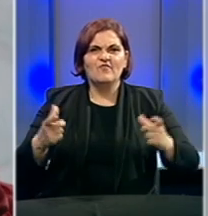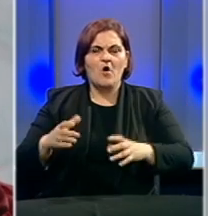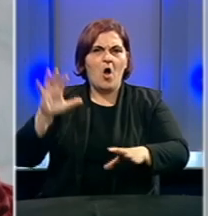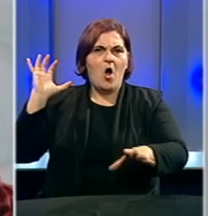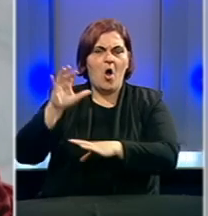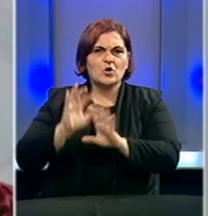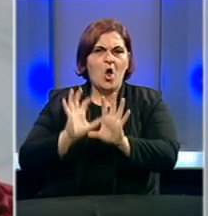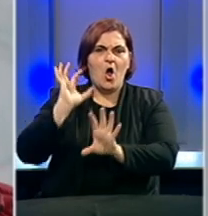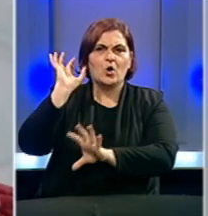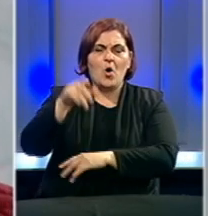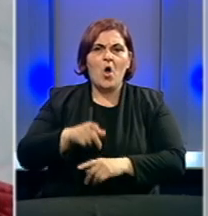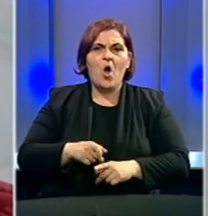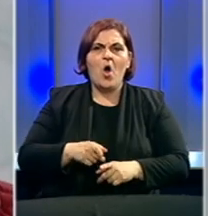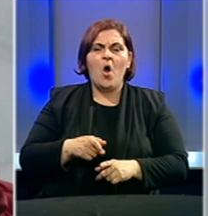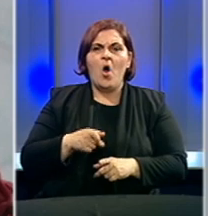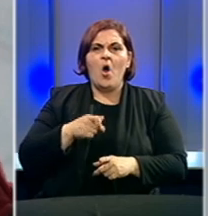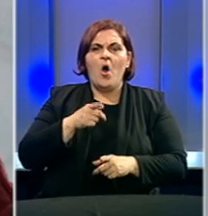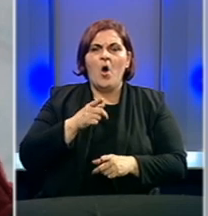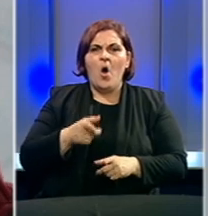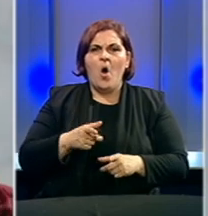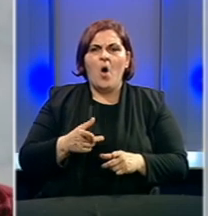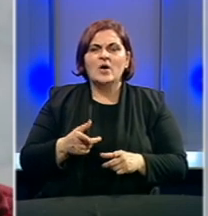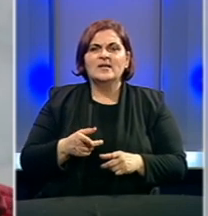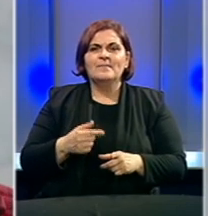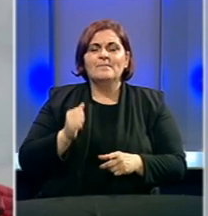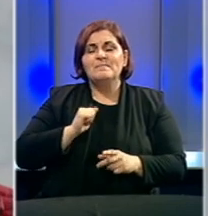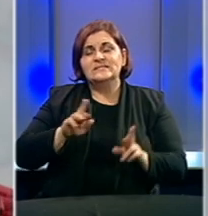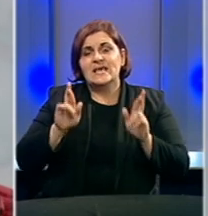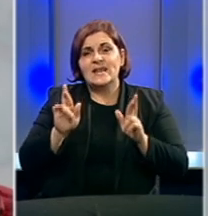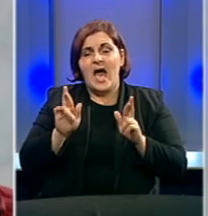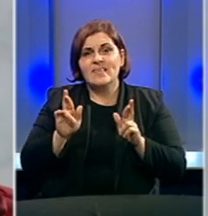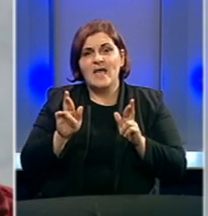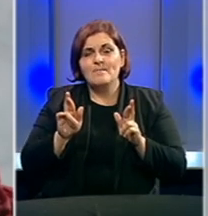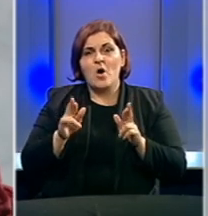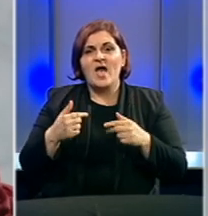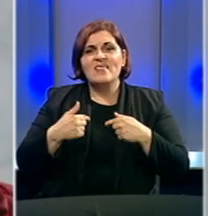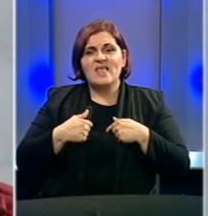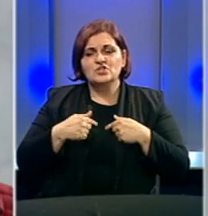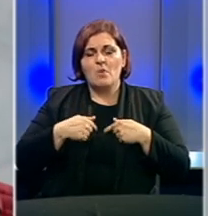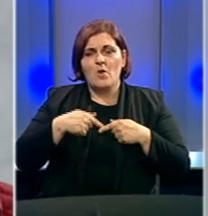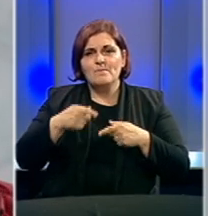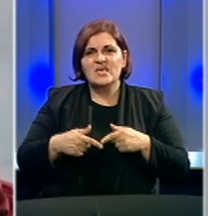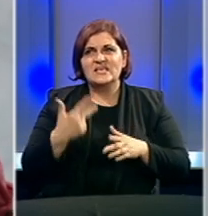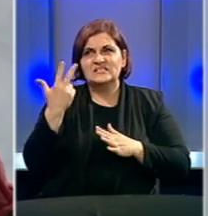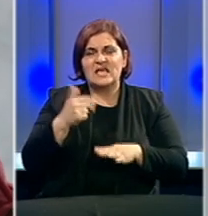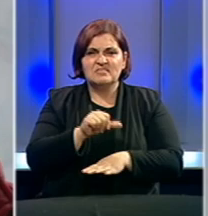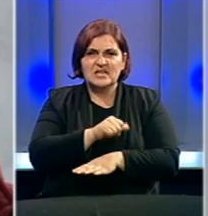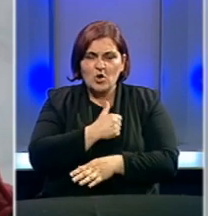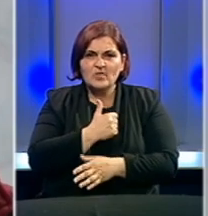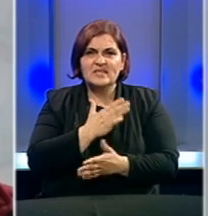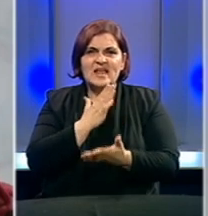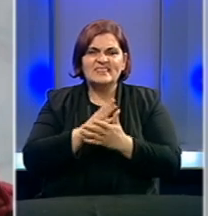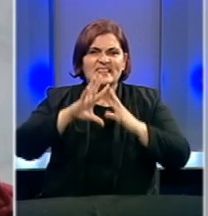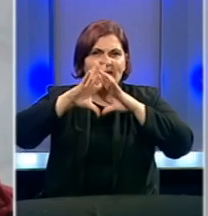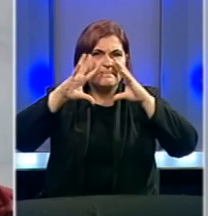rukomet, košarka, dakle oni dvoranski sportovi. Nadamo se da ćemo mi još za tri godine da bi trebalo